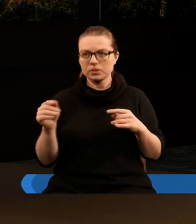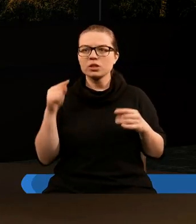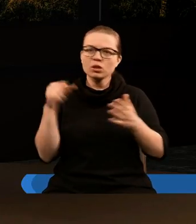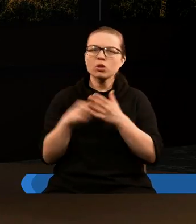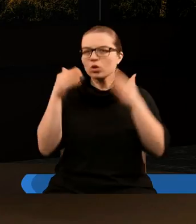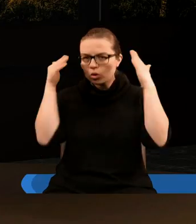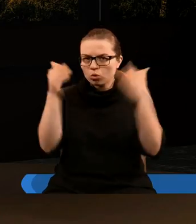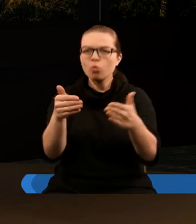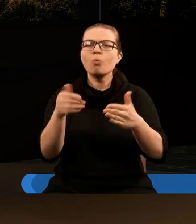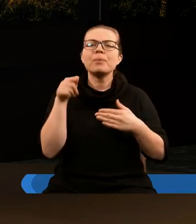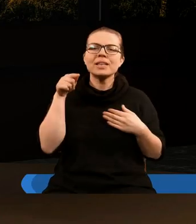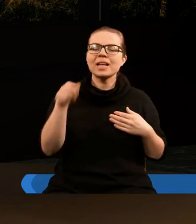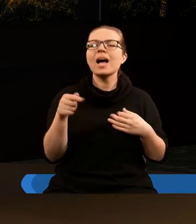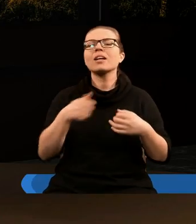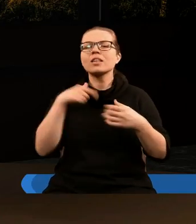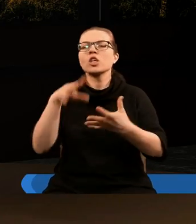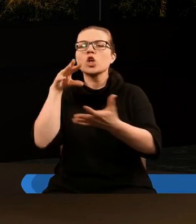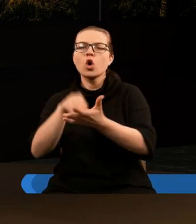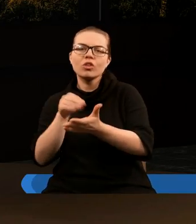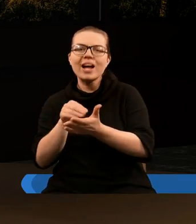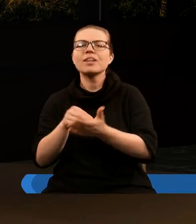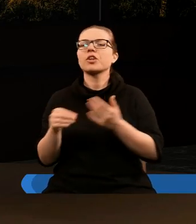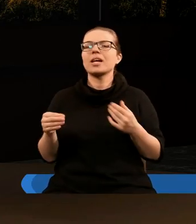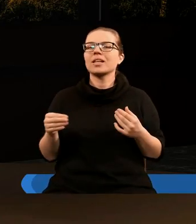powinniśmy się skupić na tym, aby to doświadczenie,